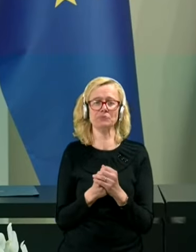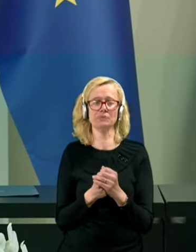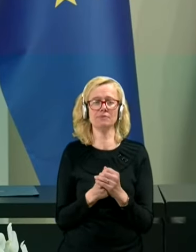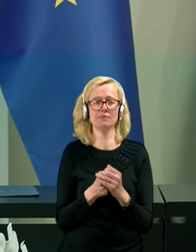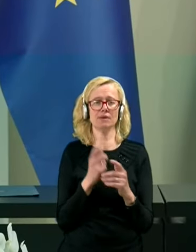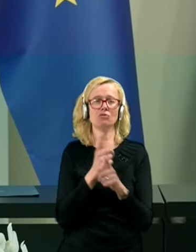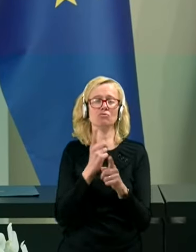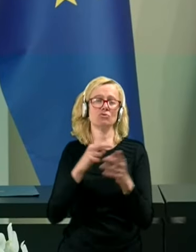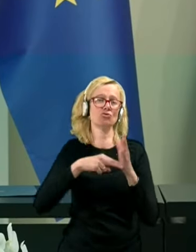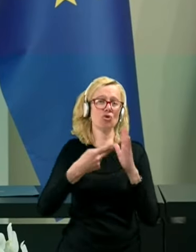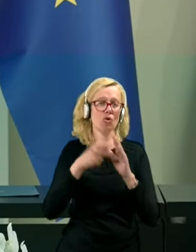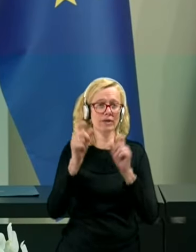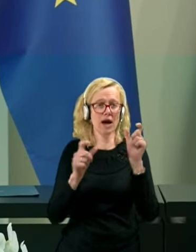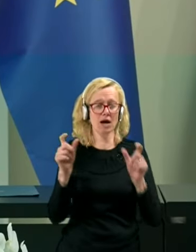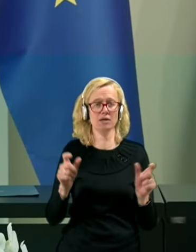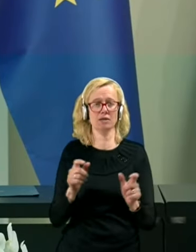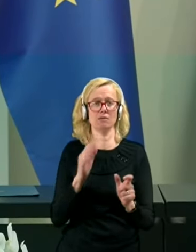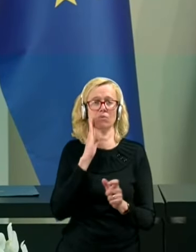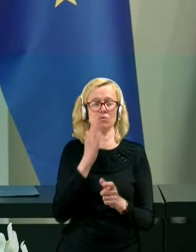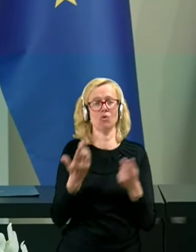tudi strokovnjaki bodo lahko